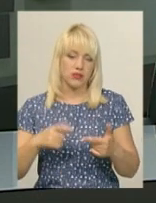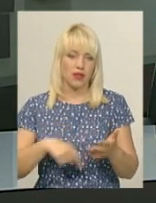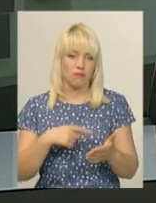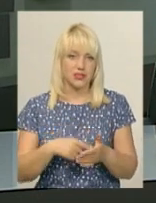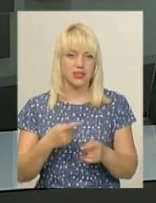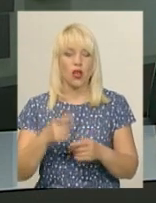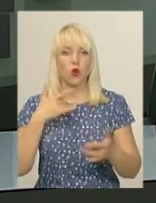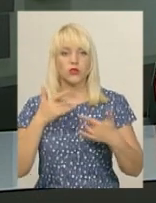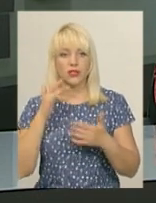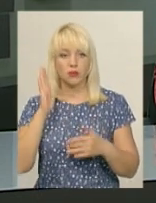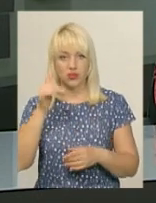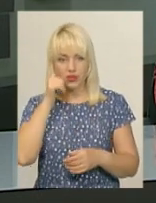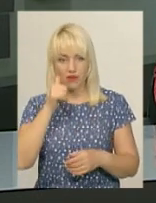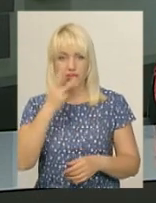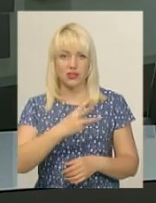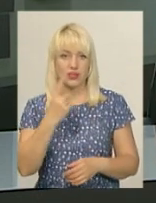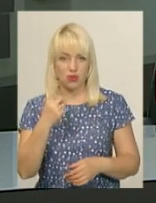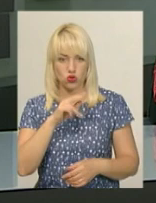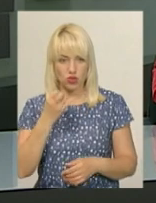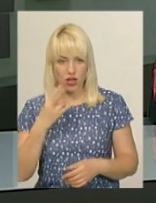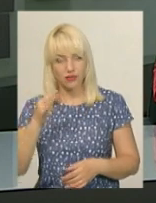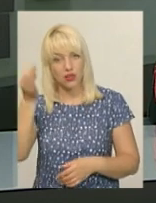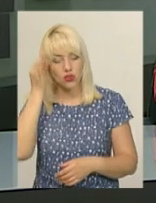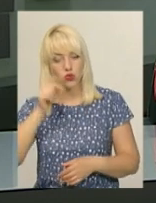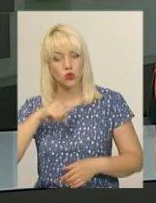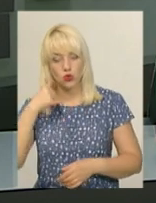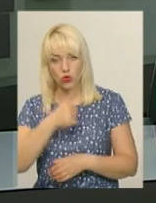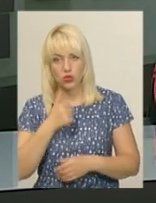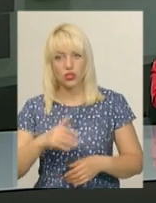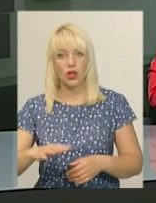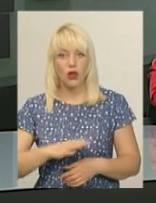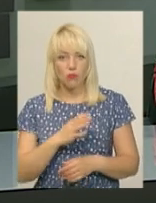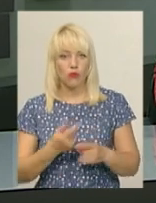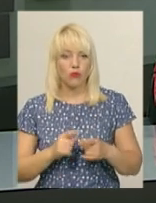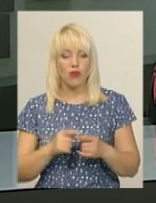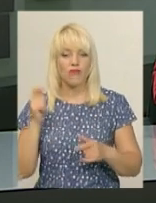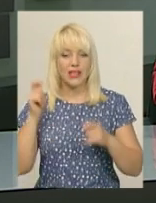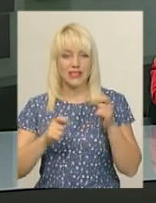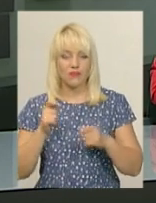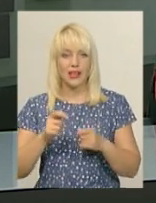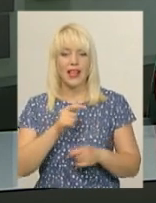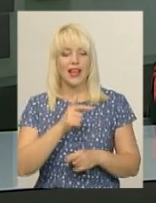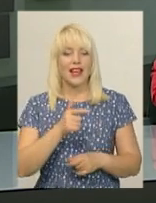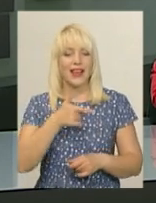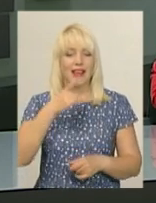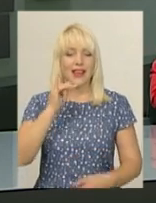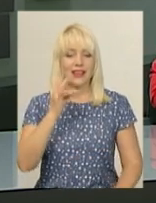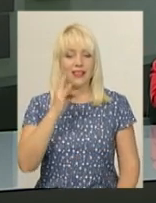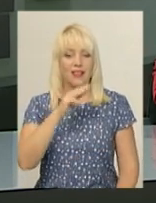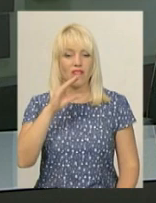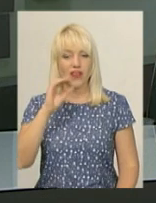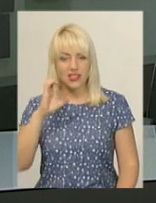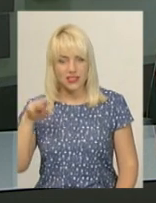відбудеться завтра, 31 червня. Нагадаю, цьогоріч відбувся ребрендинг фестивалю «Грінфест». Він отримав назву